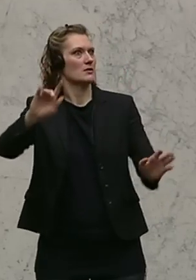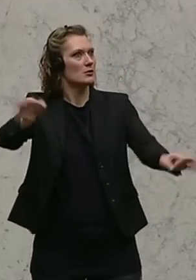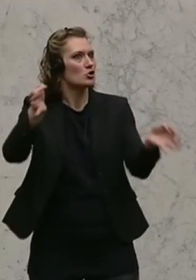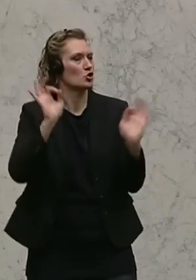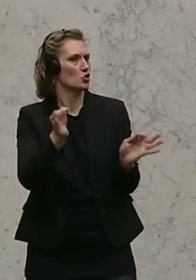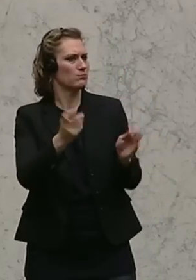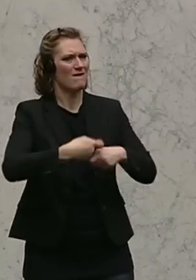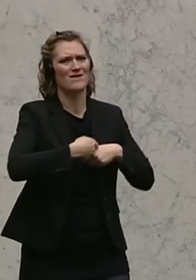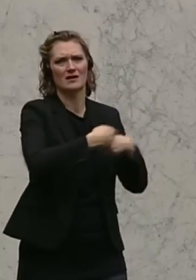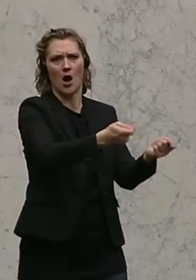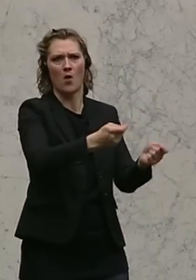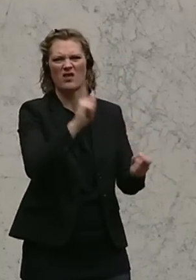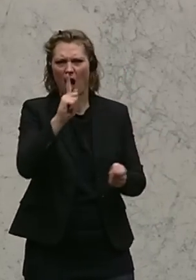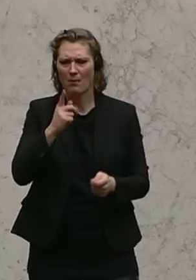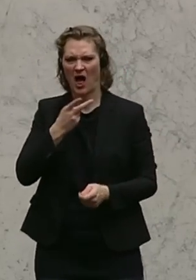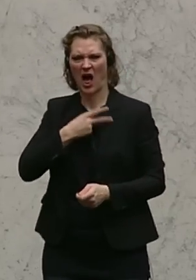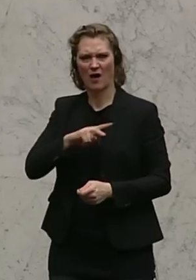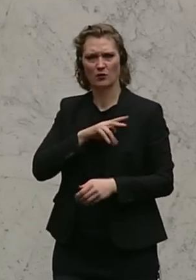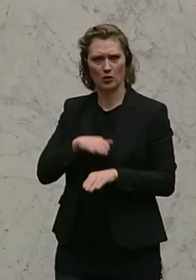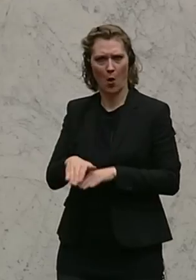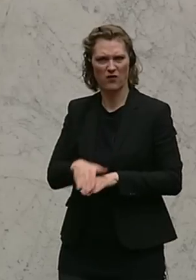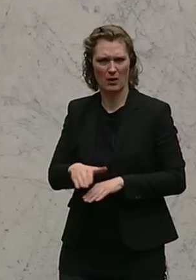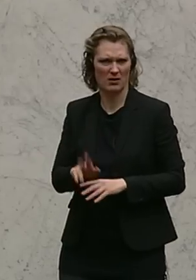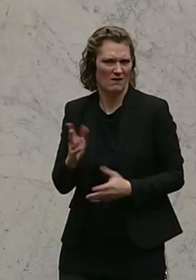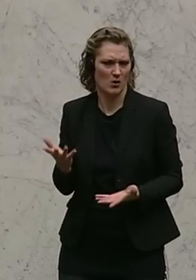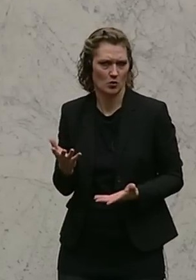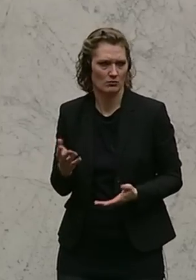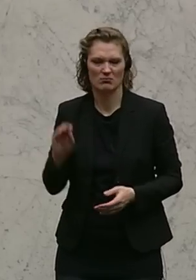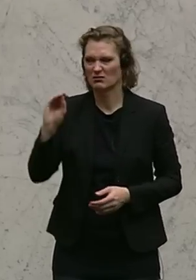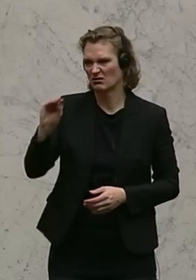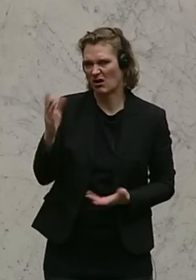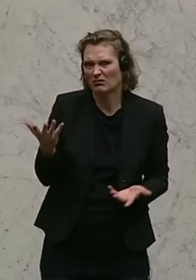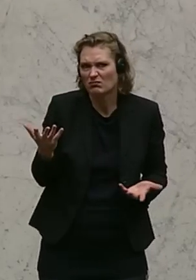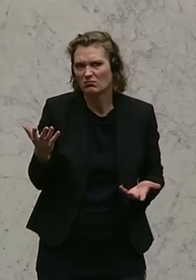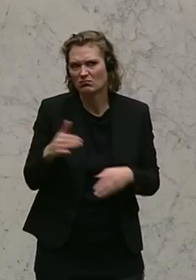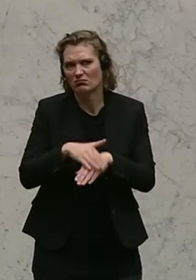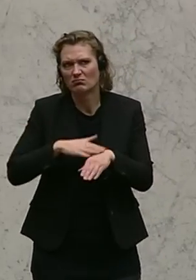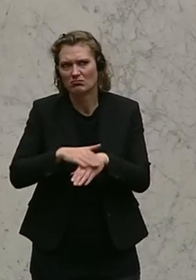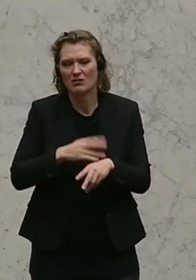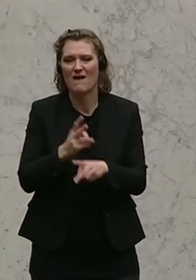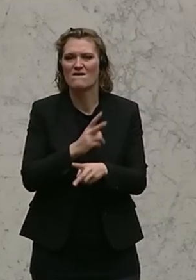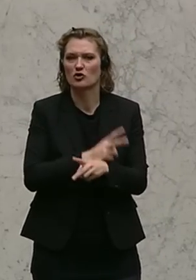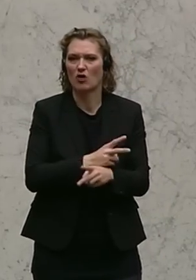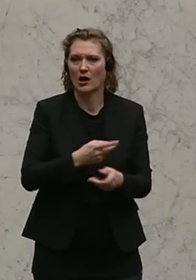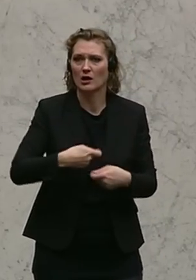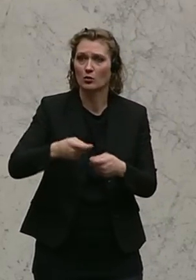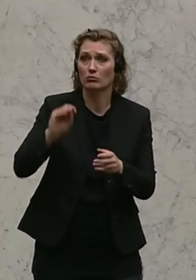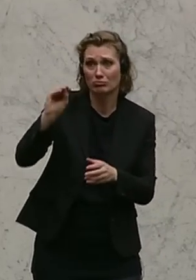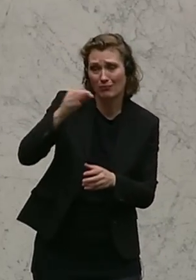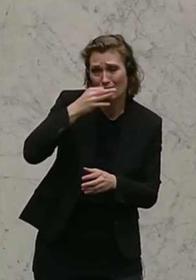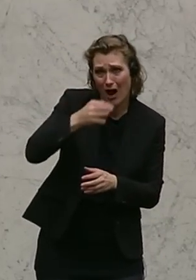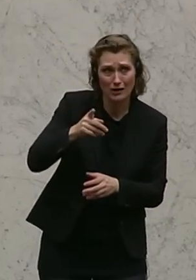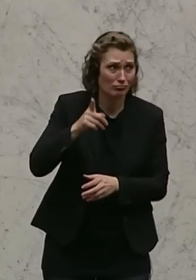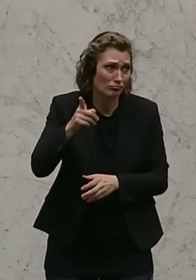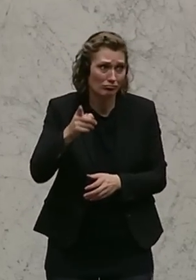die Haftungen aufreich geblieben sind. Da muss ich sagen, da war es bei der Verstaatlichung ein Meisterstück, dass man die Bayern noch fragen muss,